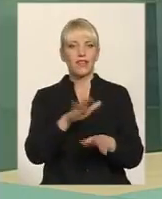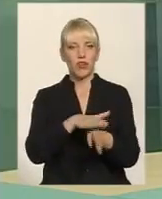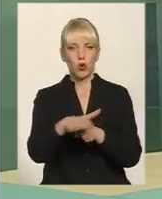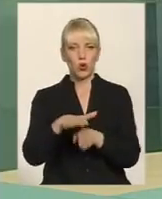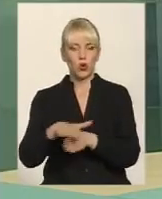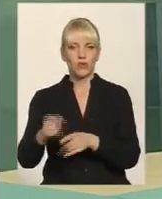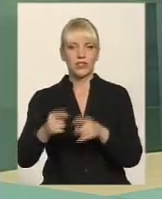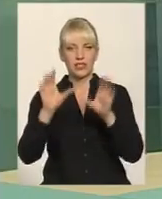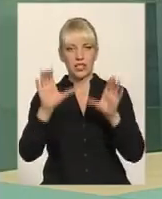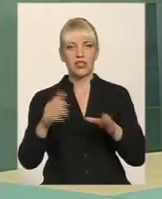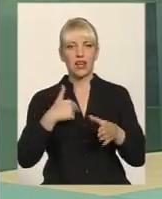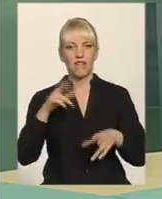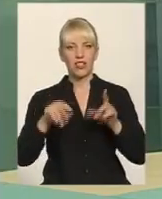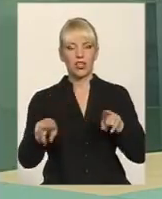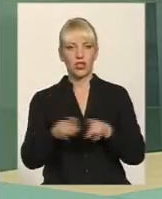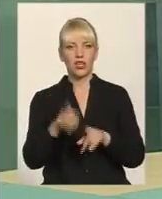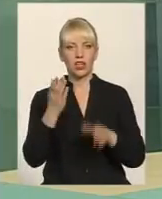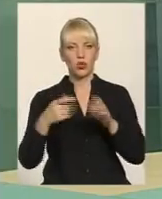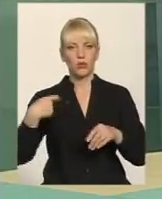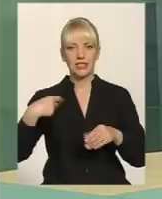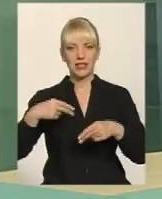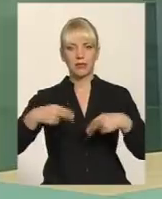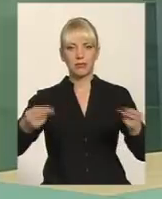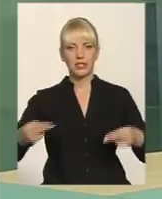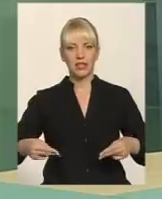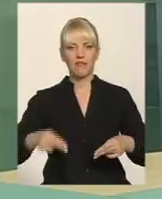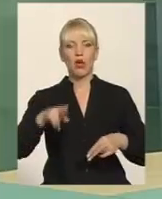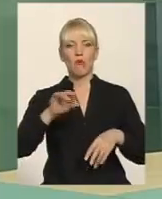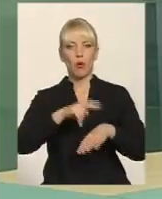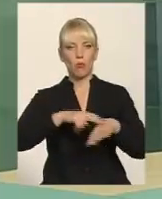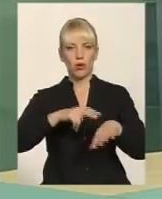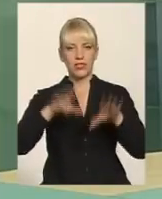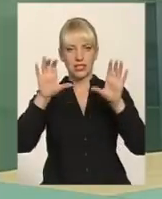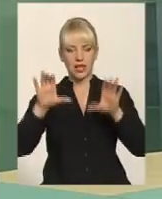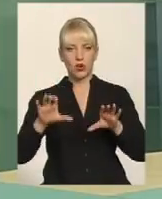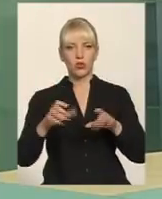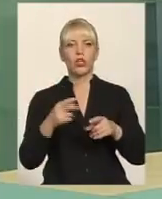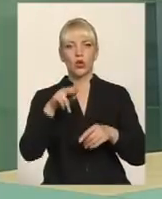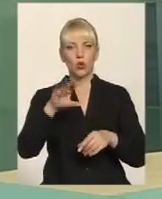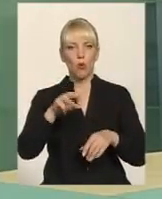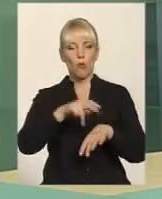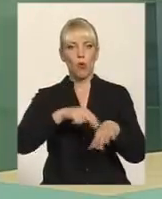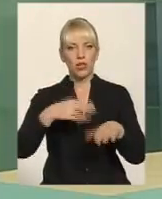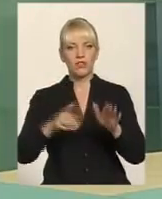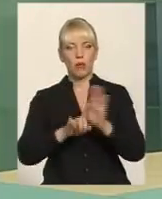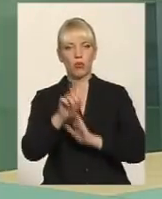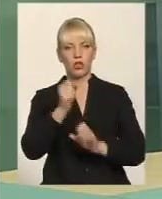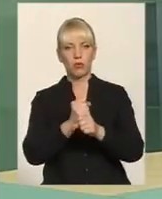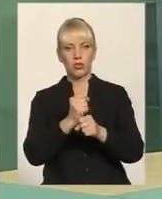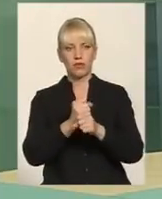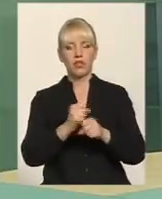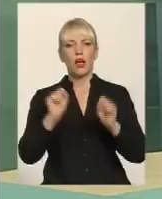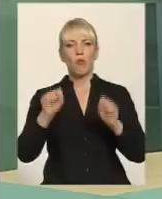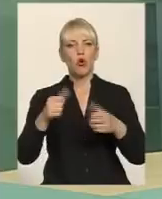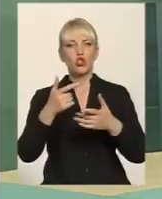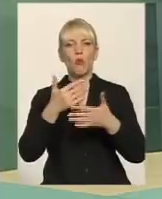що якщо закон про поліцію президент підписав, ми його прийняли трошки раніше, але поліція вже почала працювати. І можна по-різному ставитися, але дай